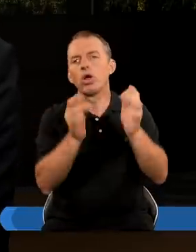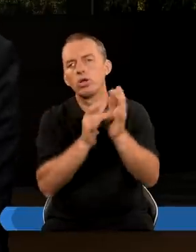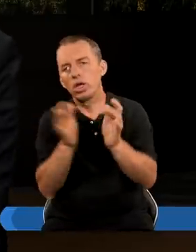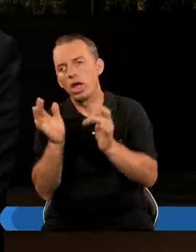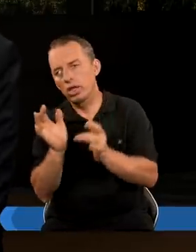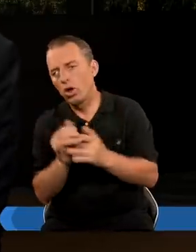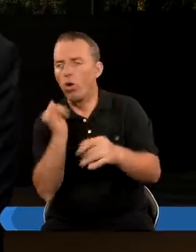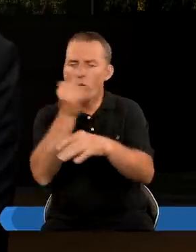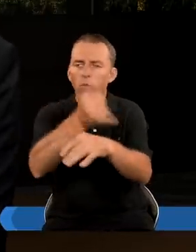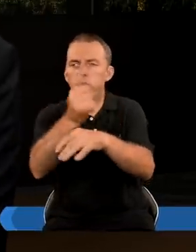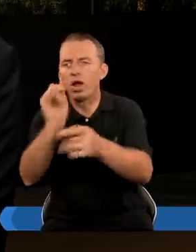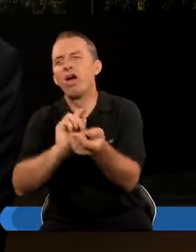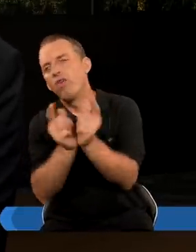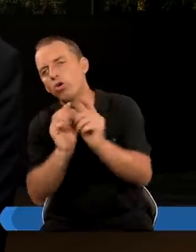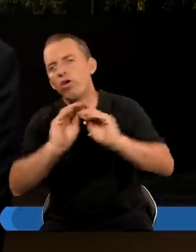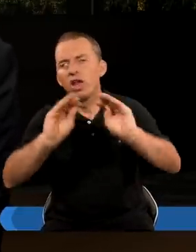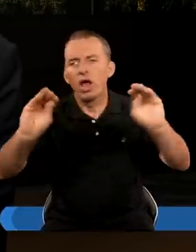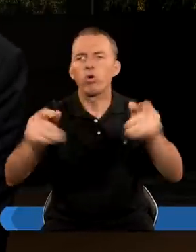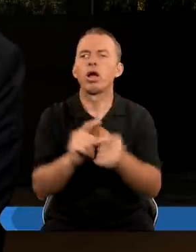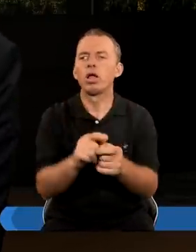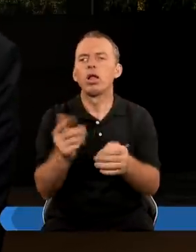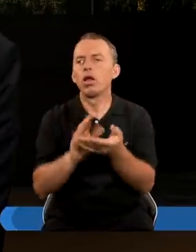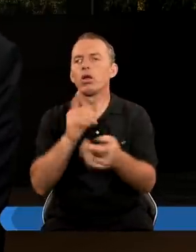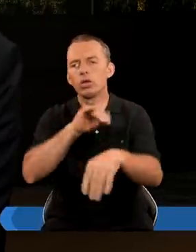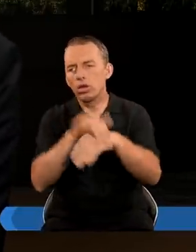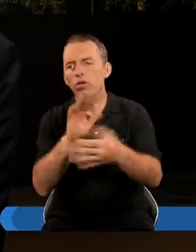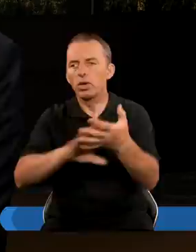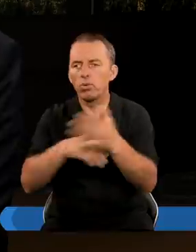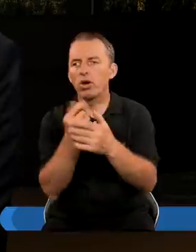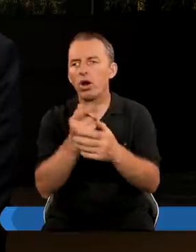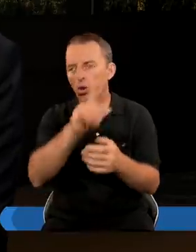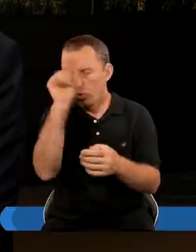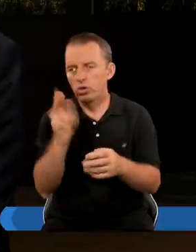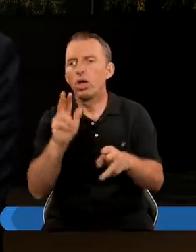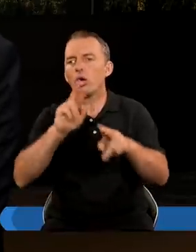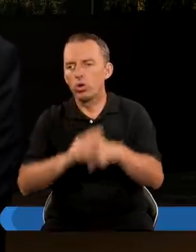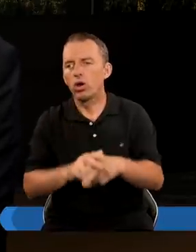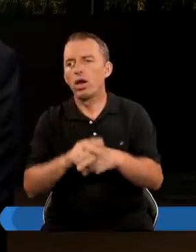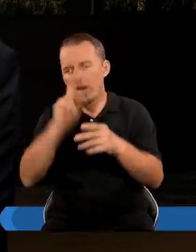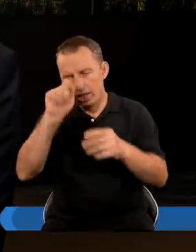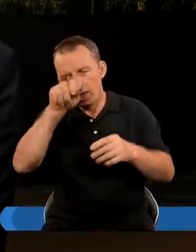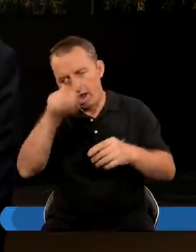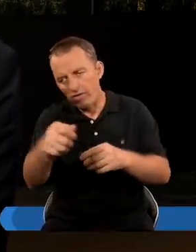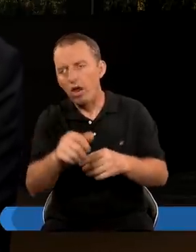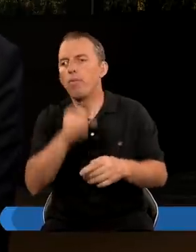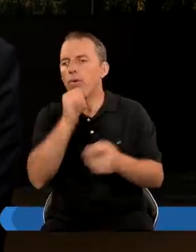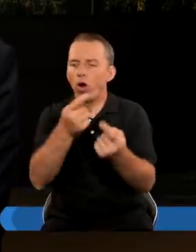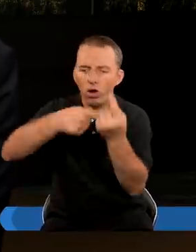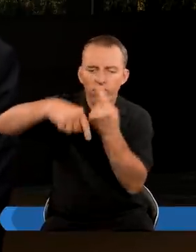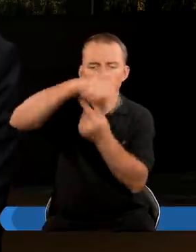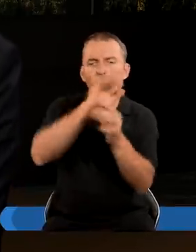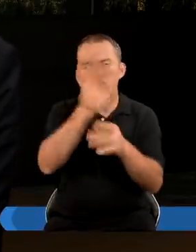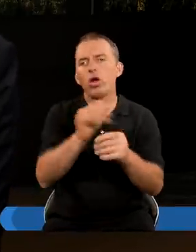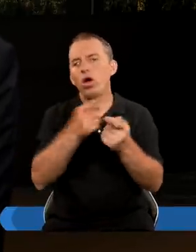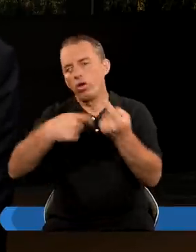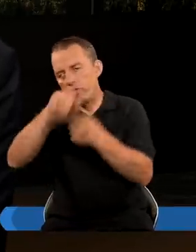Jezusa Upajają fałszywymi naukami Niezgodnymi z Pismem Świętych ludzi I to jest nazwane Babilonem Tym, który odwrócił się